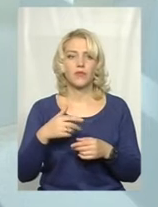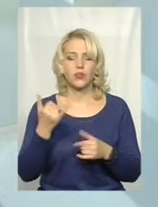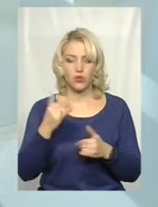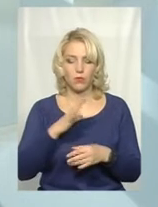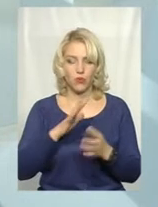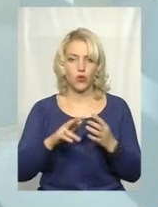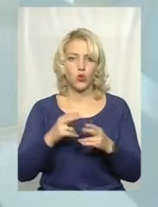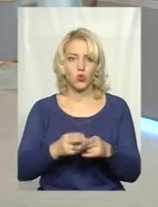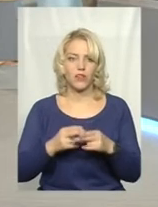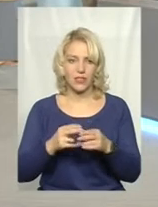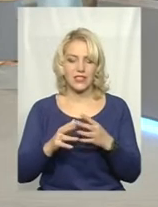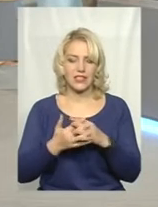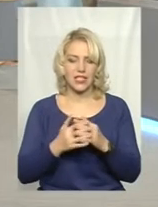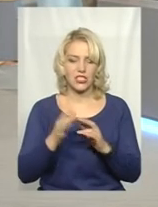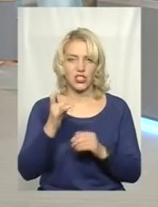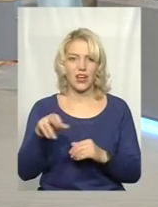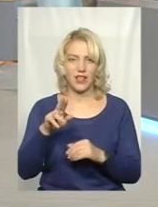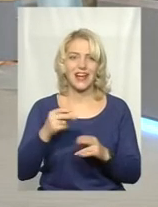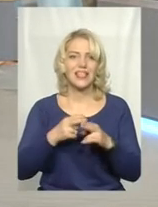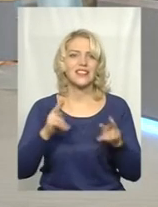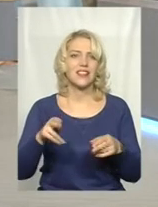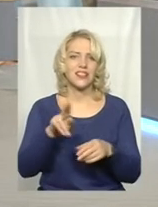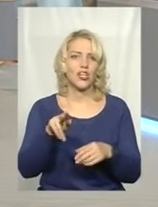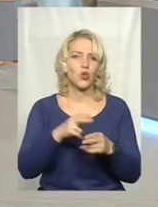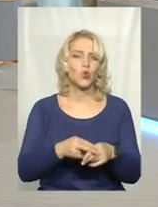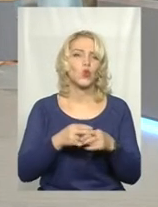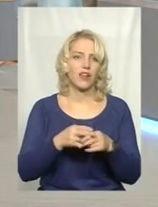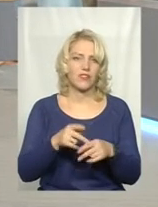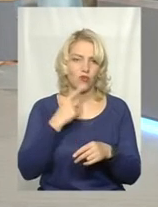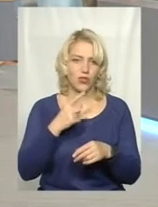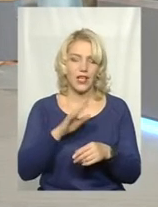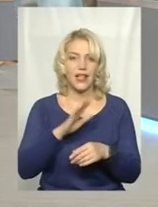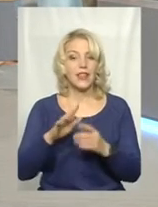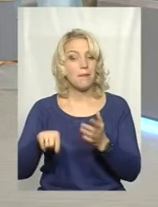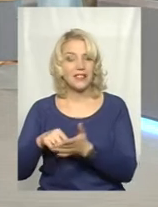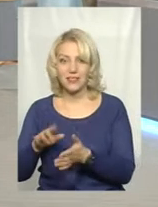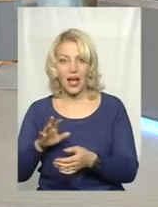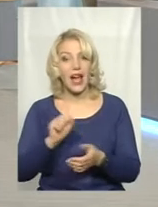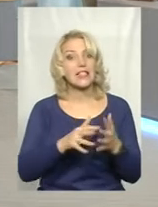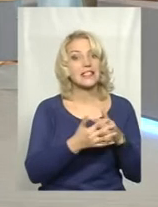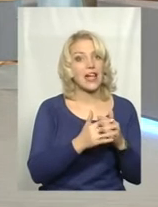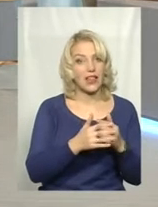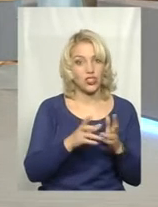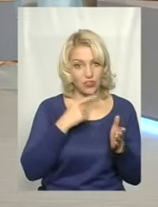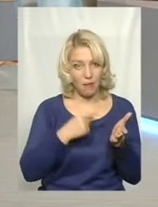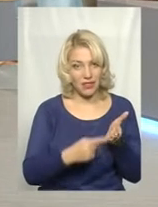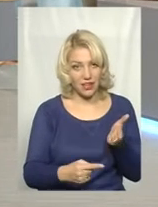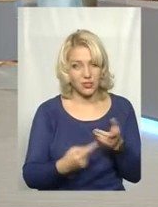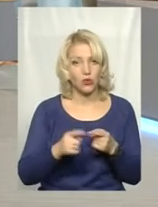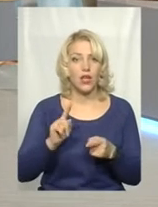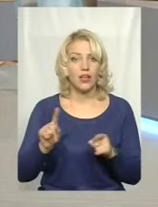Дунаєвецькій селищній раді. Станція Дунаєвці, ми так на неї кажемо, не міській, селищній, підкреслюю. Це різні громади, для тих, хто не знає. І